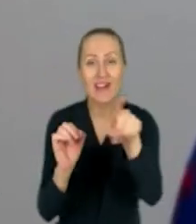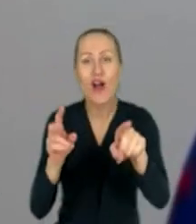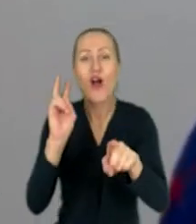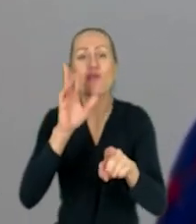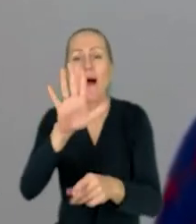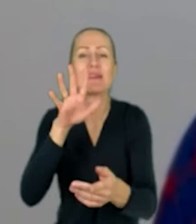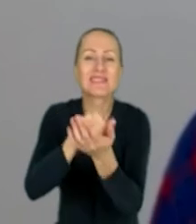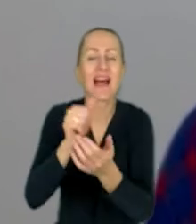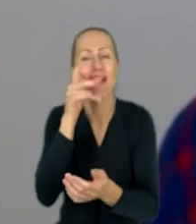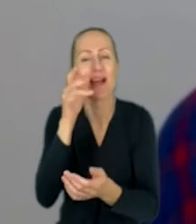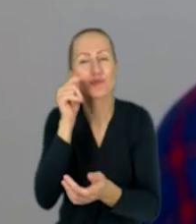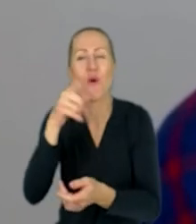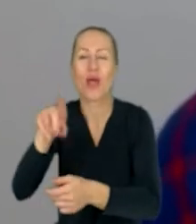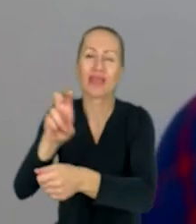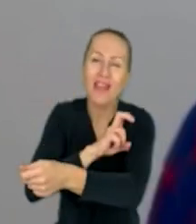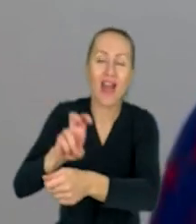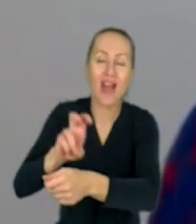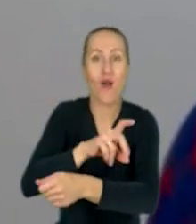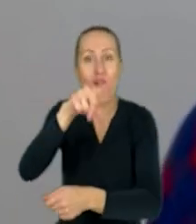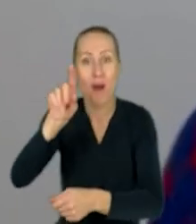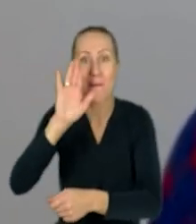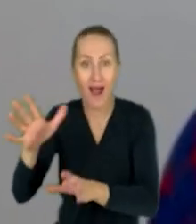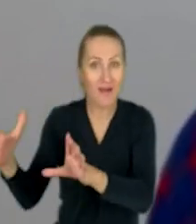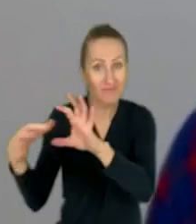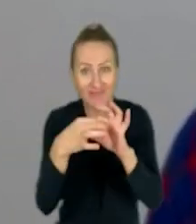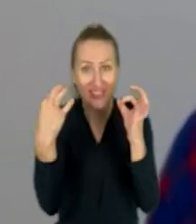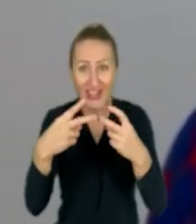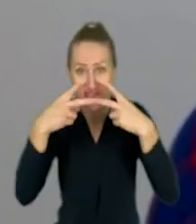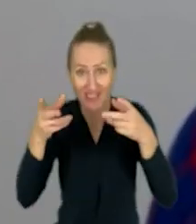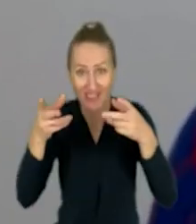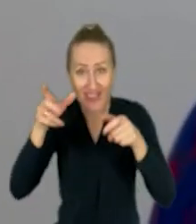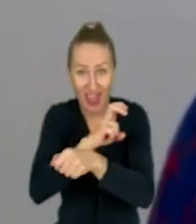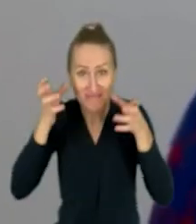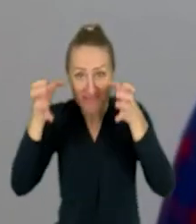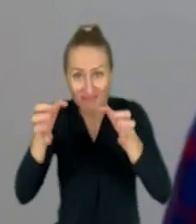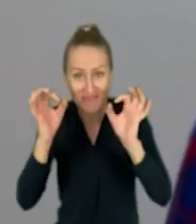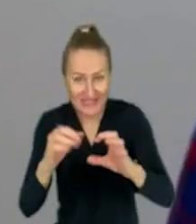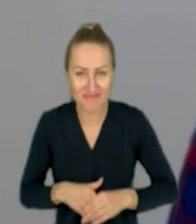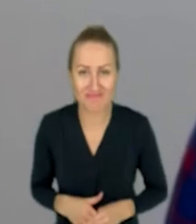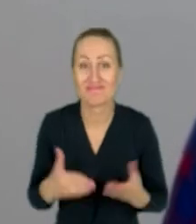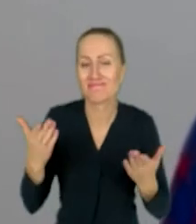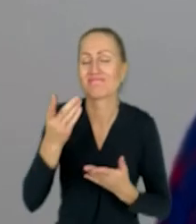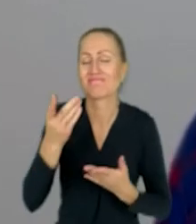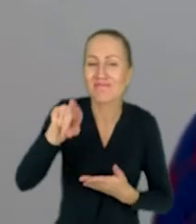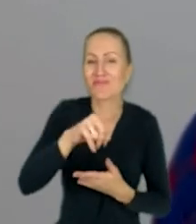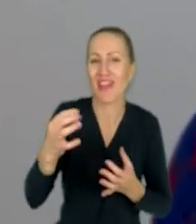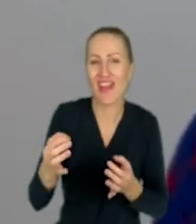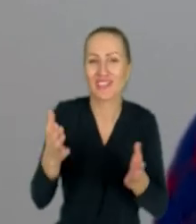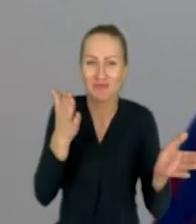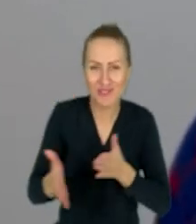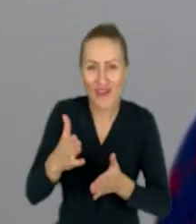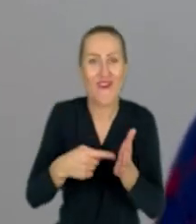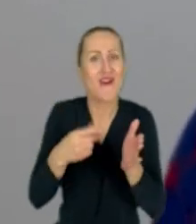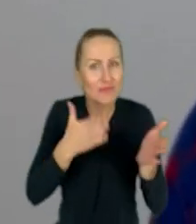którzy zajmują się na co dzień technologiami, technologia nie opuszcza w tym najważniejszym teraz momencie. No i szukujcie się, szykujcie się na naprawdę